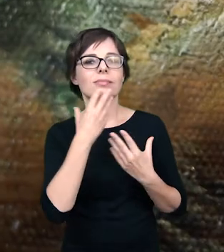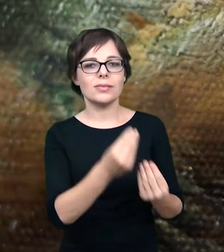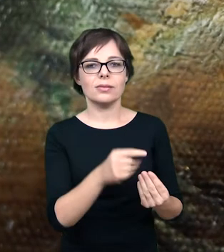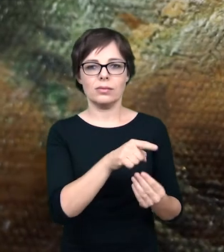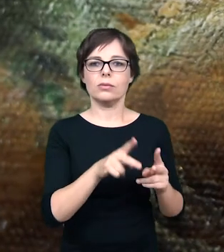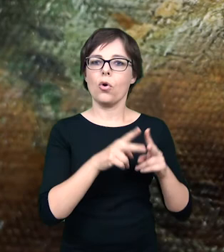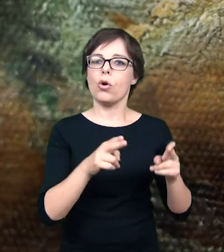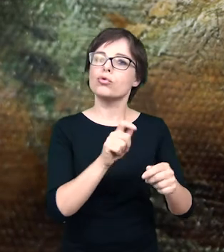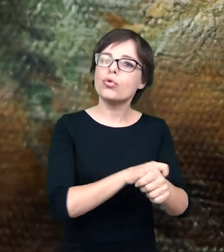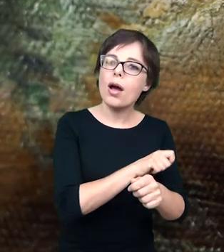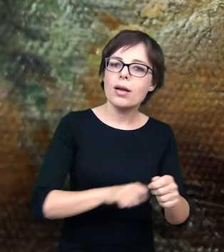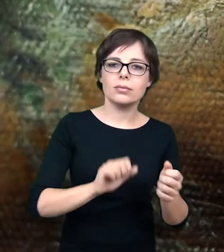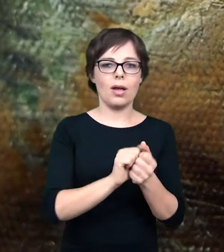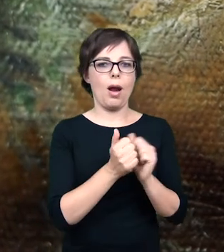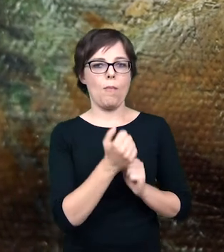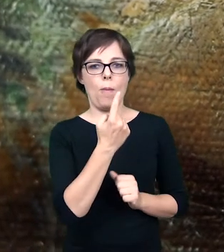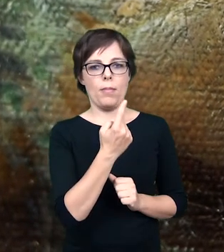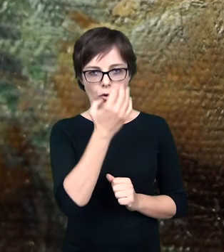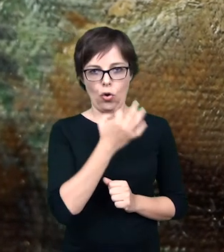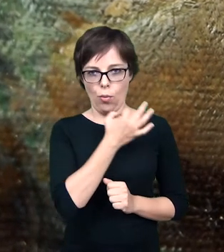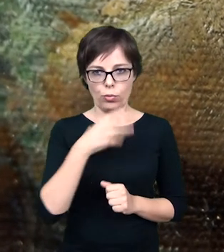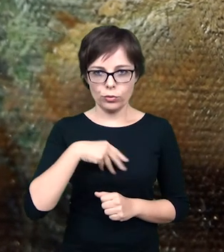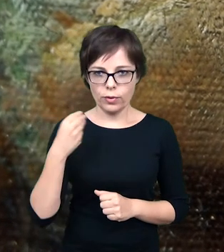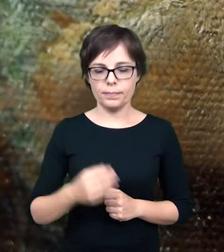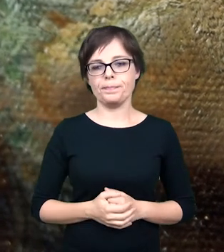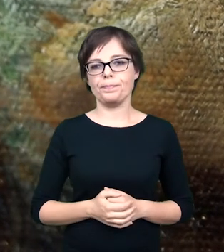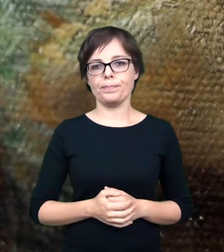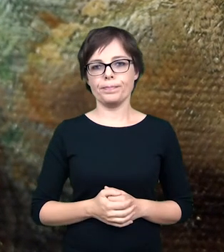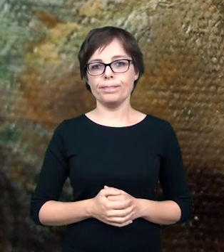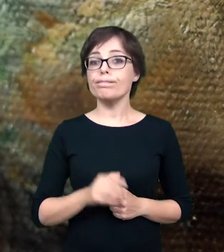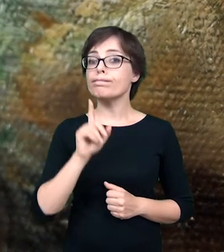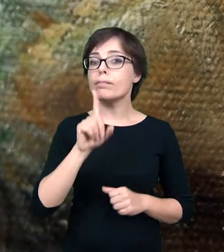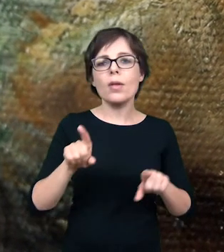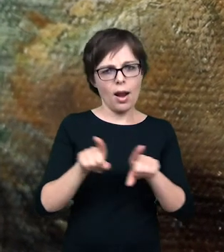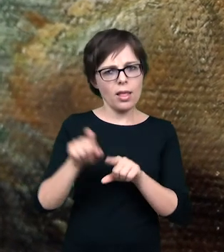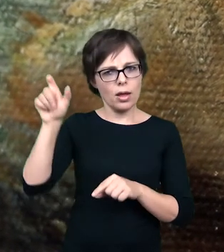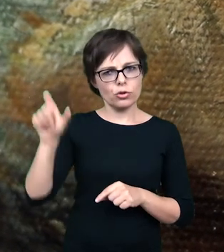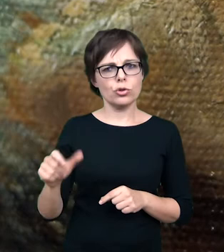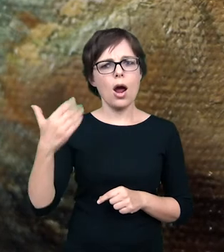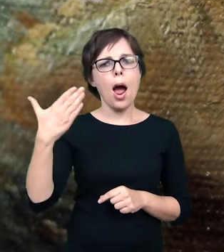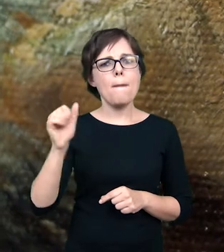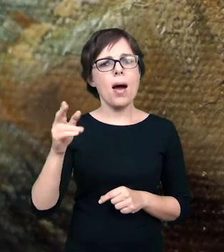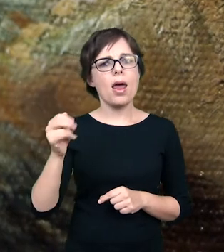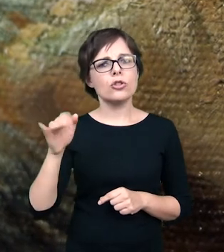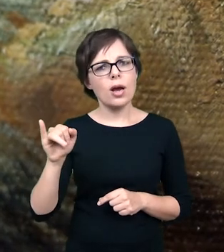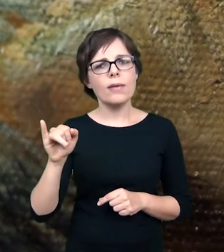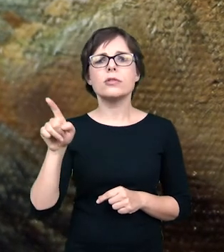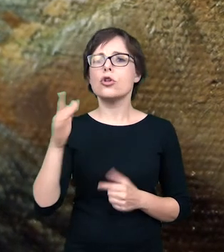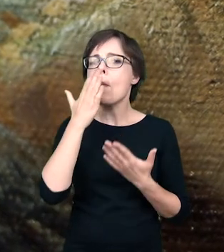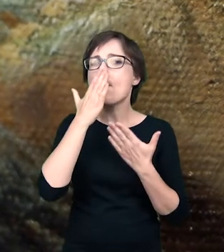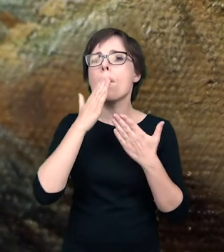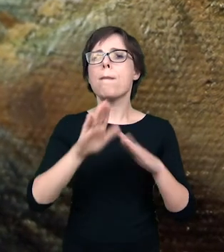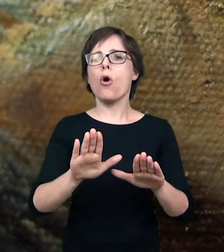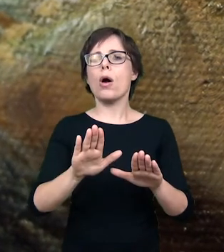najczęściej po chrzcie albo po pierwszej komunii. Ale też Malczewski przenosi nas